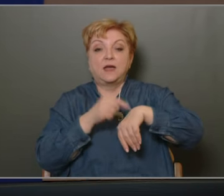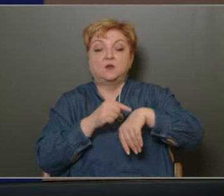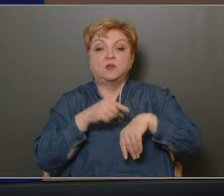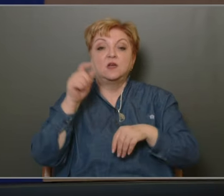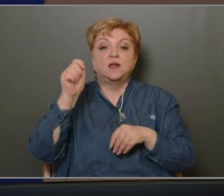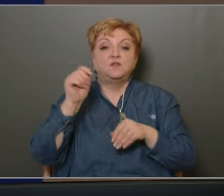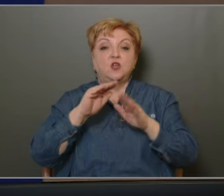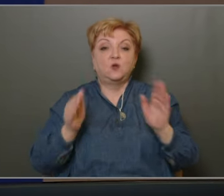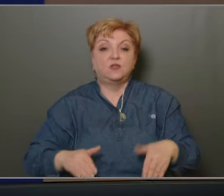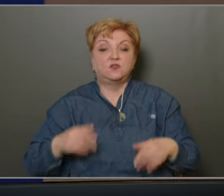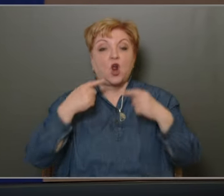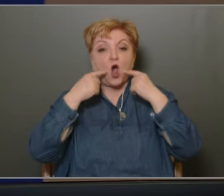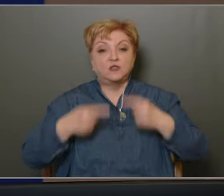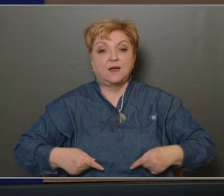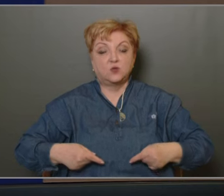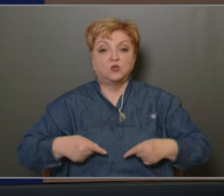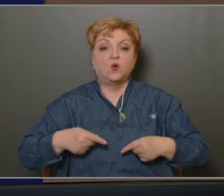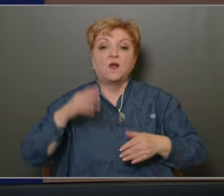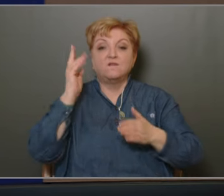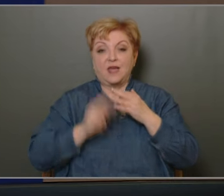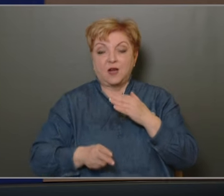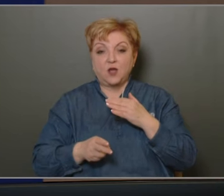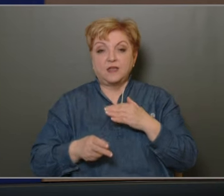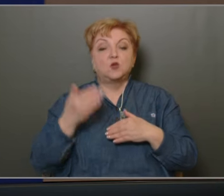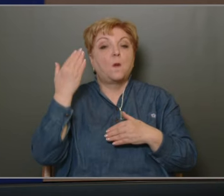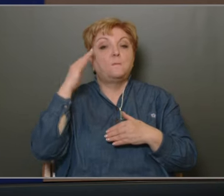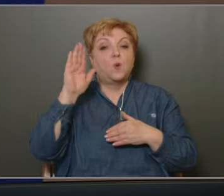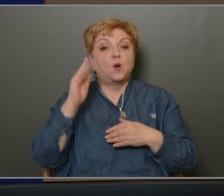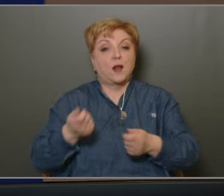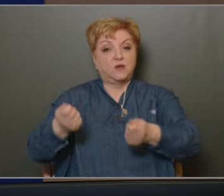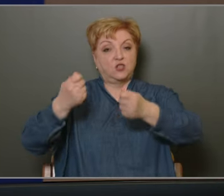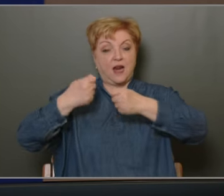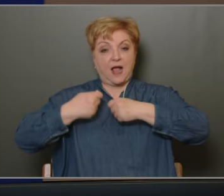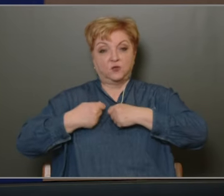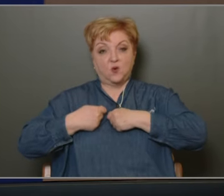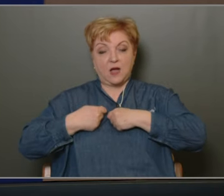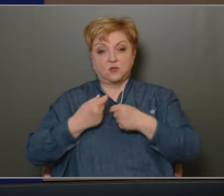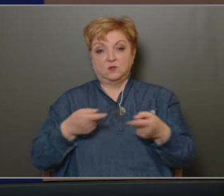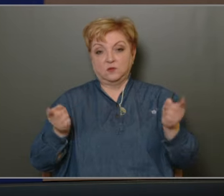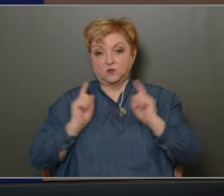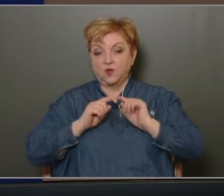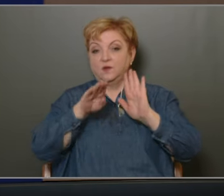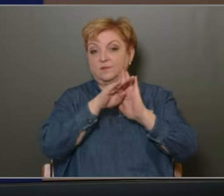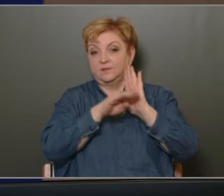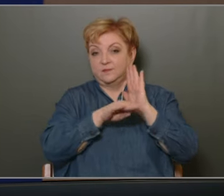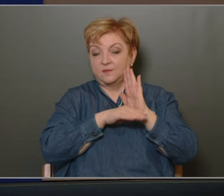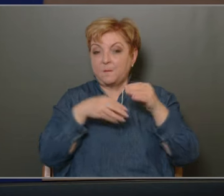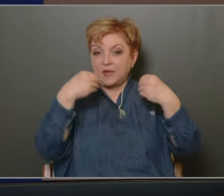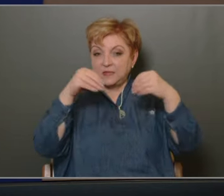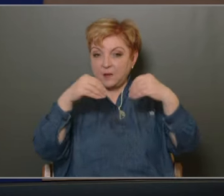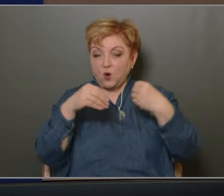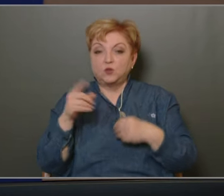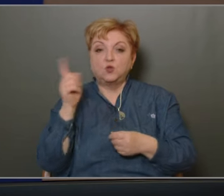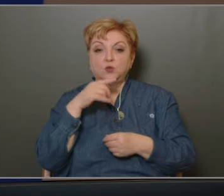képviselőtestületi határozatok végrehajtásáról és a polgármester átrúlázott feladat és hatáskörben az a döntéséről a beszámolott Tóth